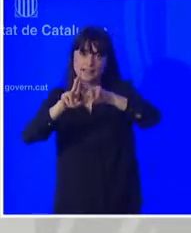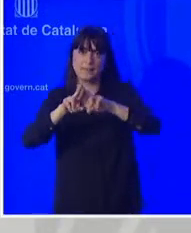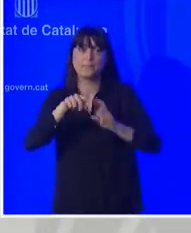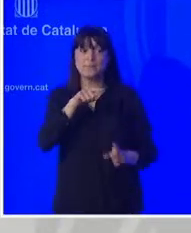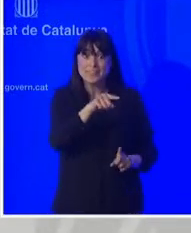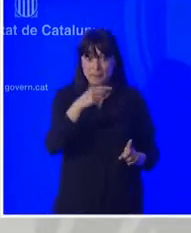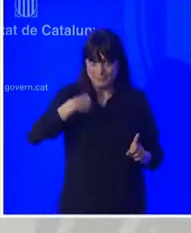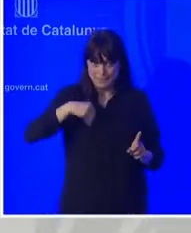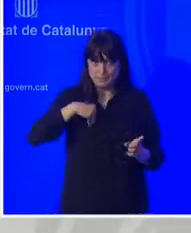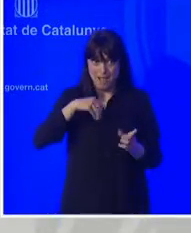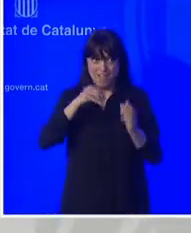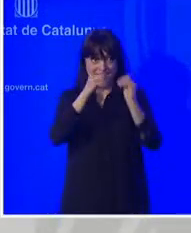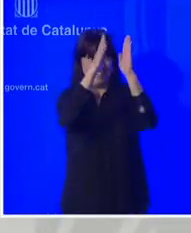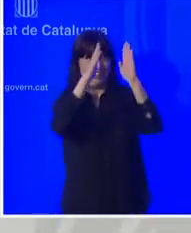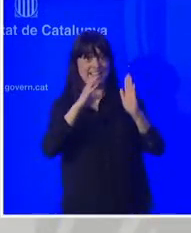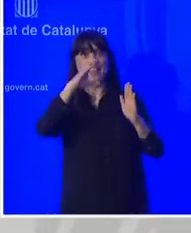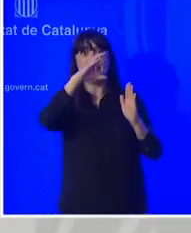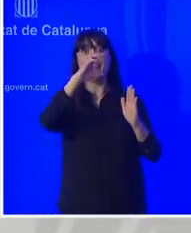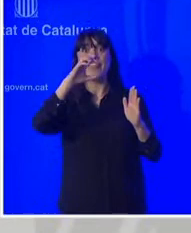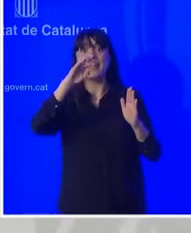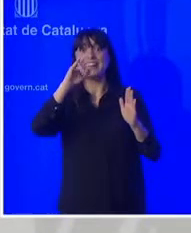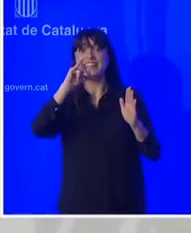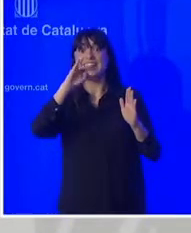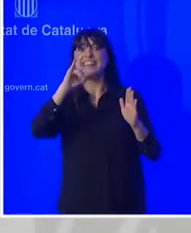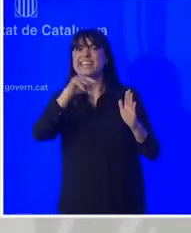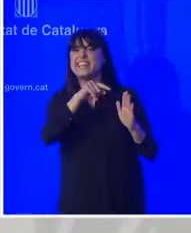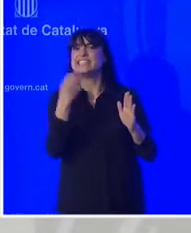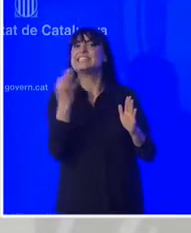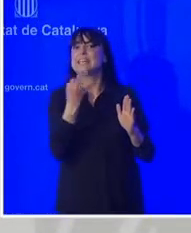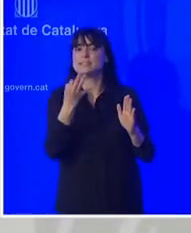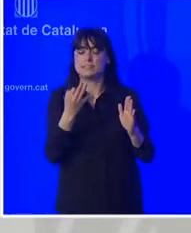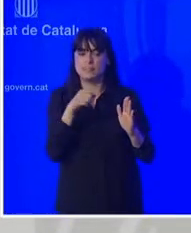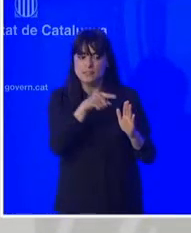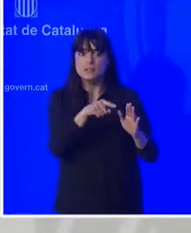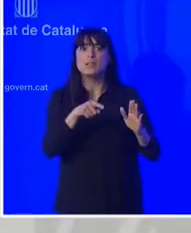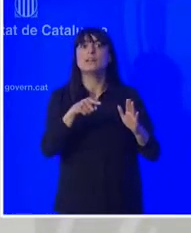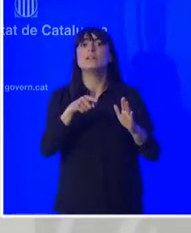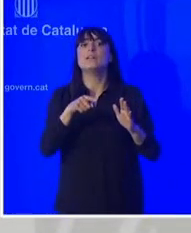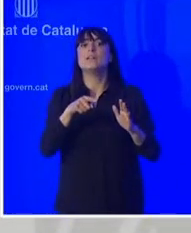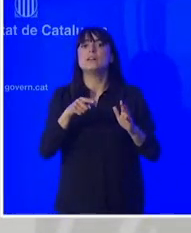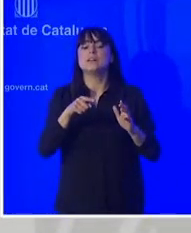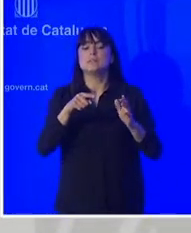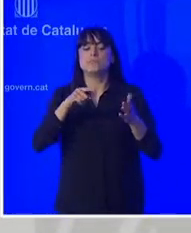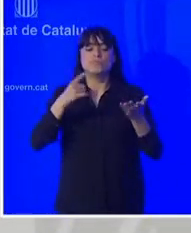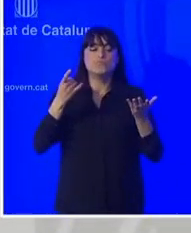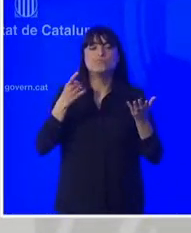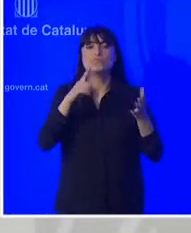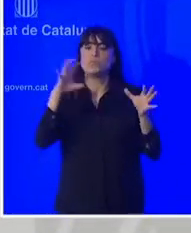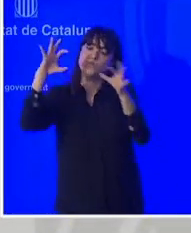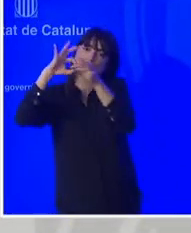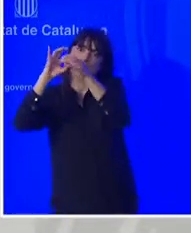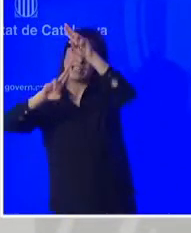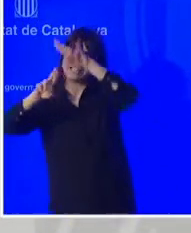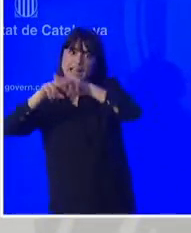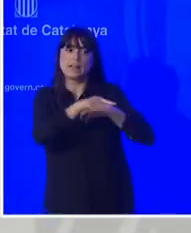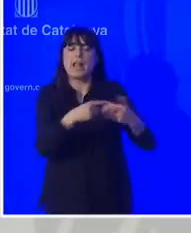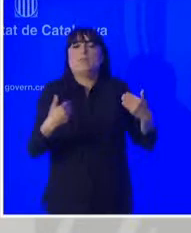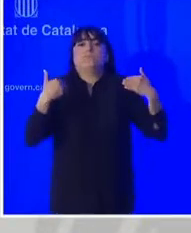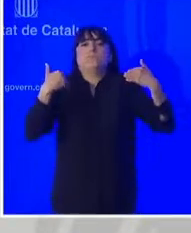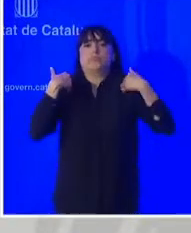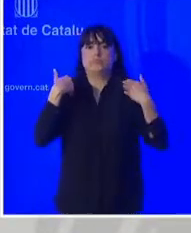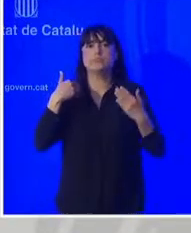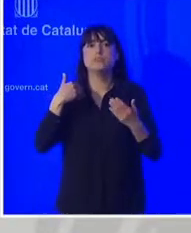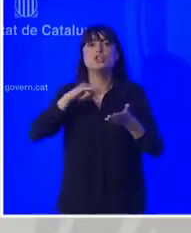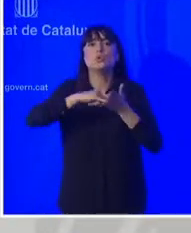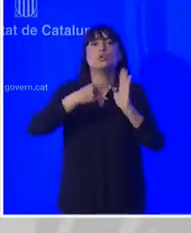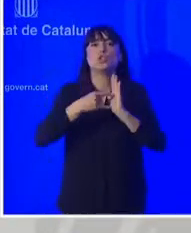El CETITI, com a ENS encarregat de la provisió centralitzada i la gestió de solucions TIC de la Generalitat i del seu sector